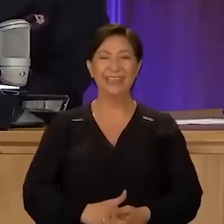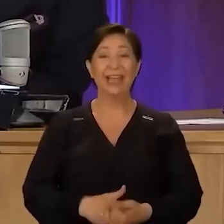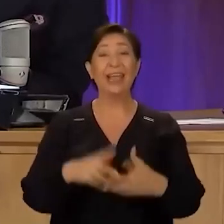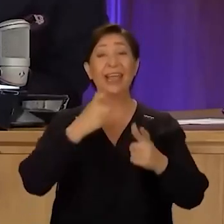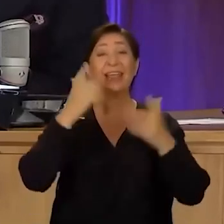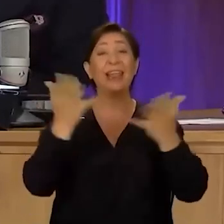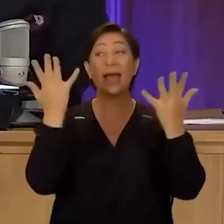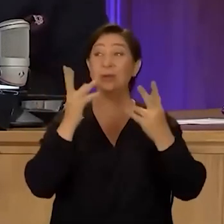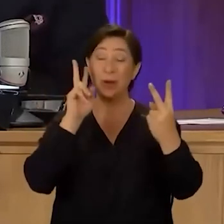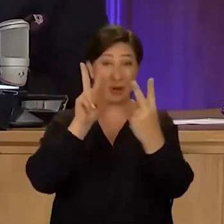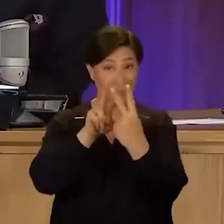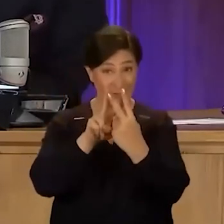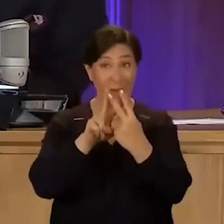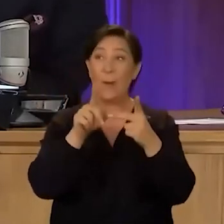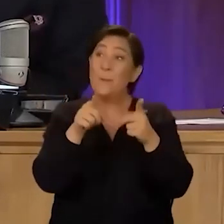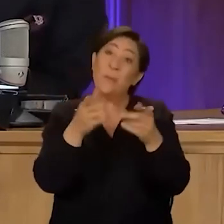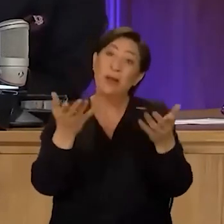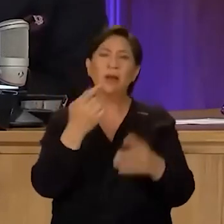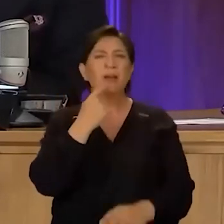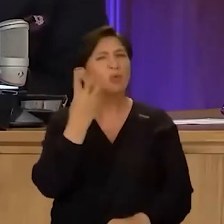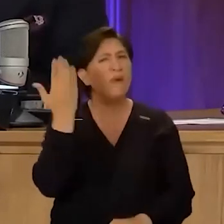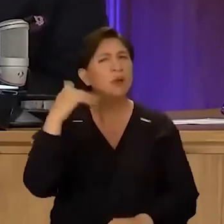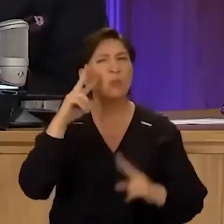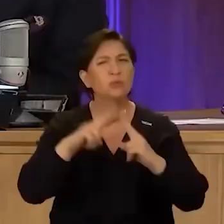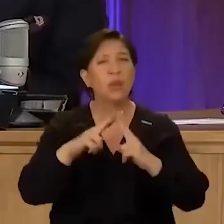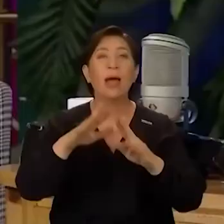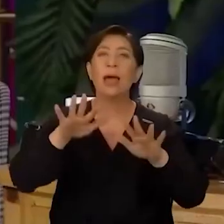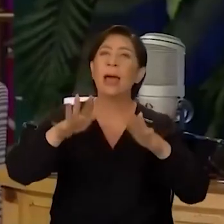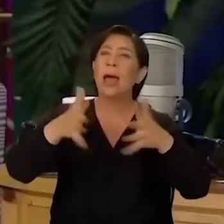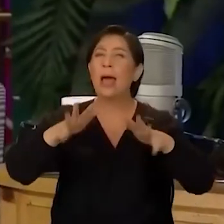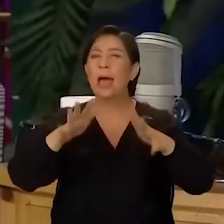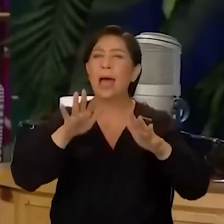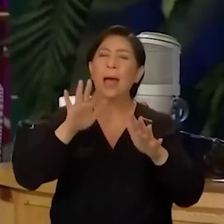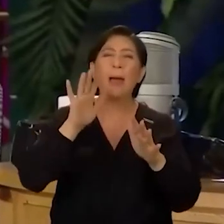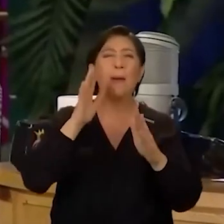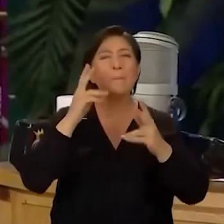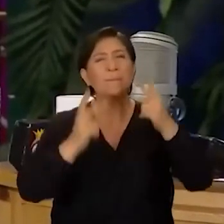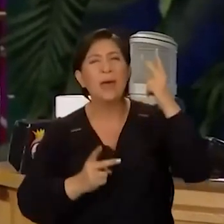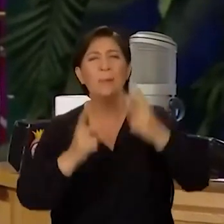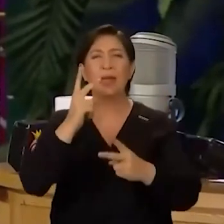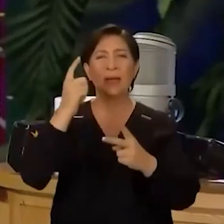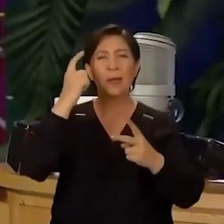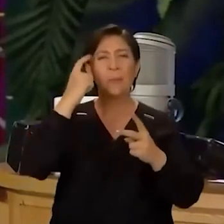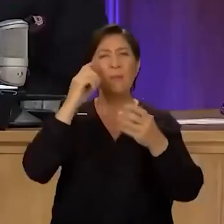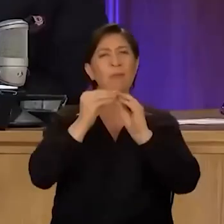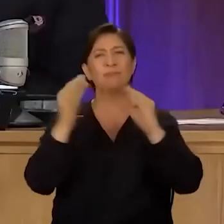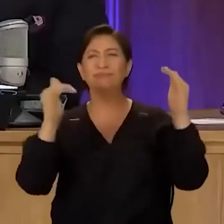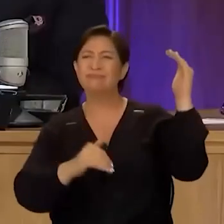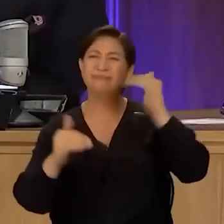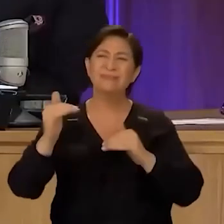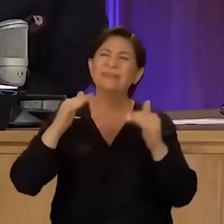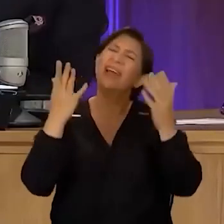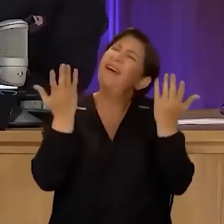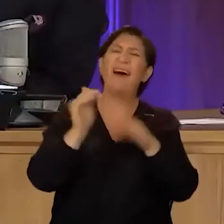Yıllar sonra görüşünce böyle… Kaç yıl oldu ya? Bilmiyorum. Arada ikimizin de başına çok şeyler geldi.